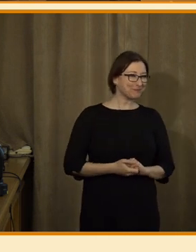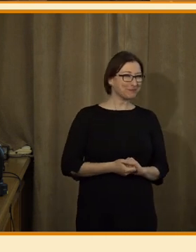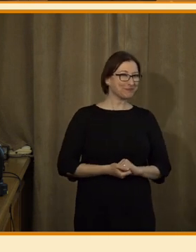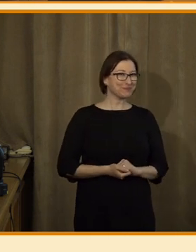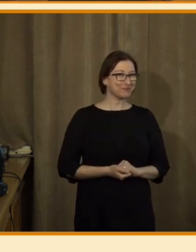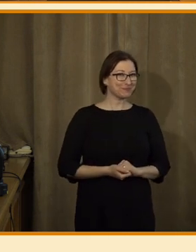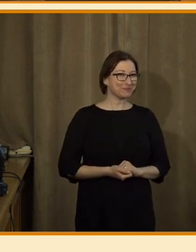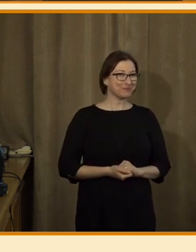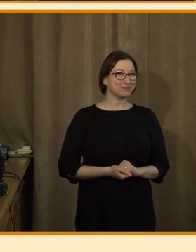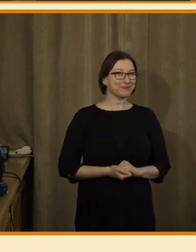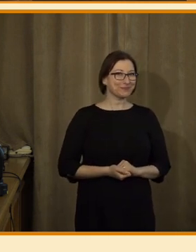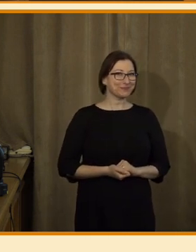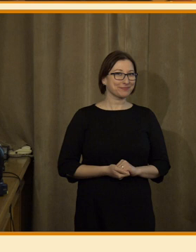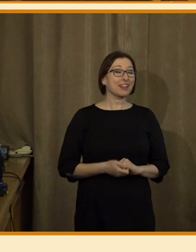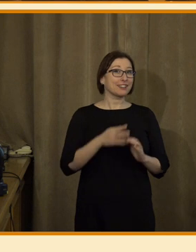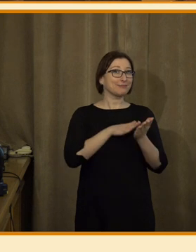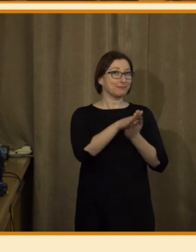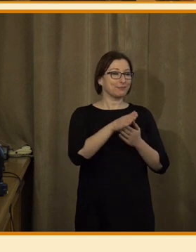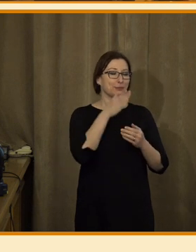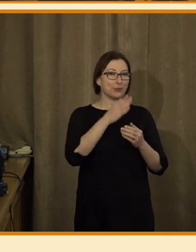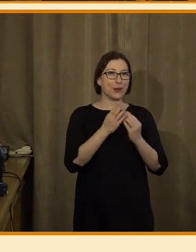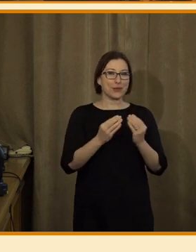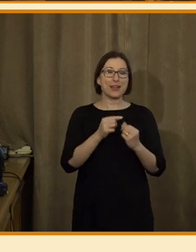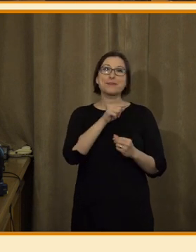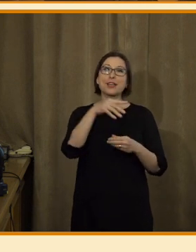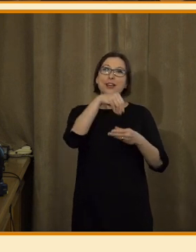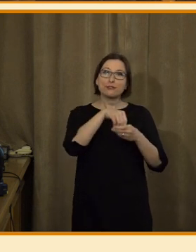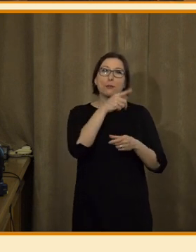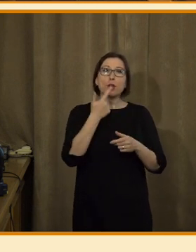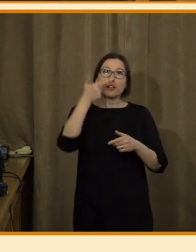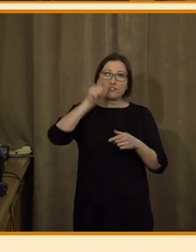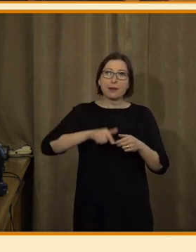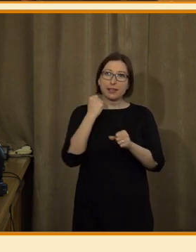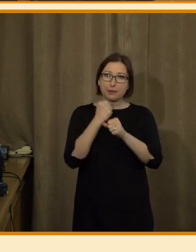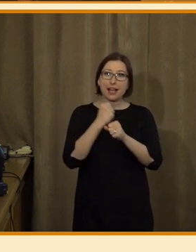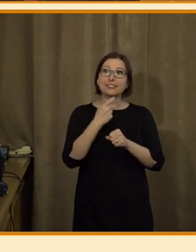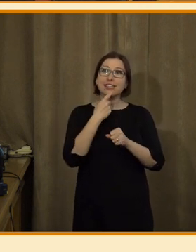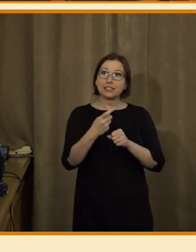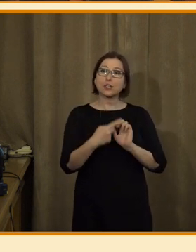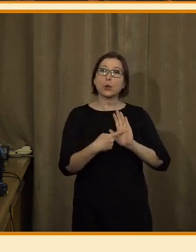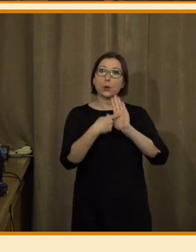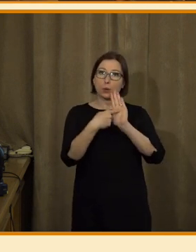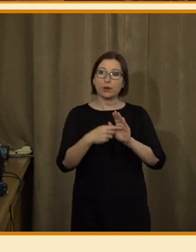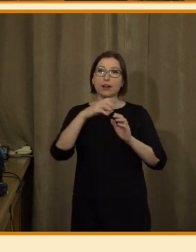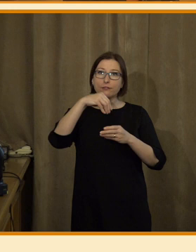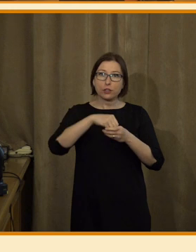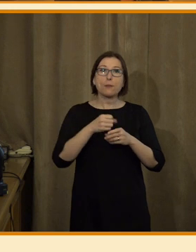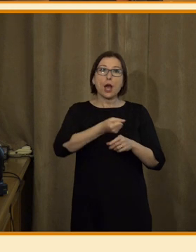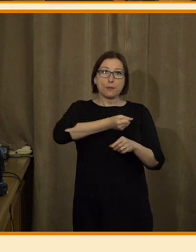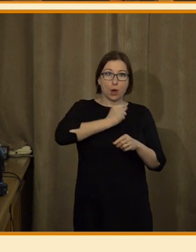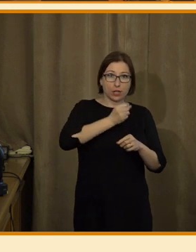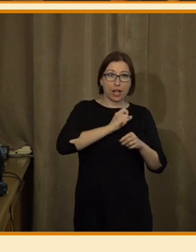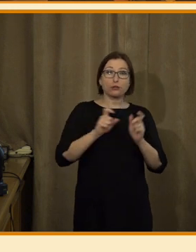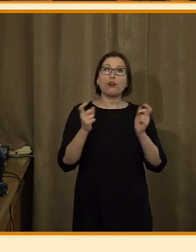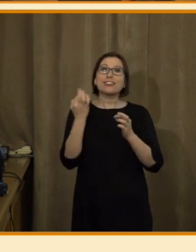Ne, tomu hned jenom dořeknu. Na té jsme pracovali celý dva měsíce. Chceme si vyzkoušet, jestli dokážeme udělat moderátorku.